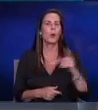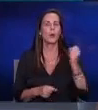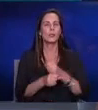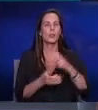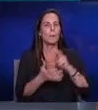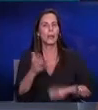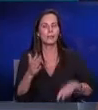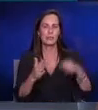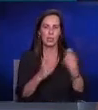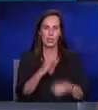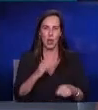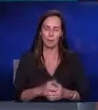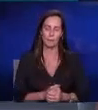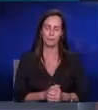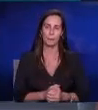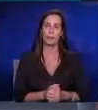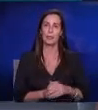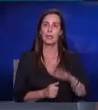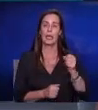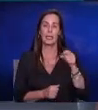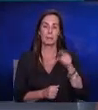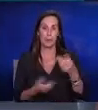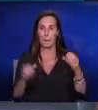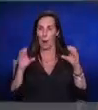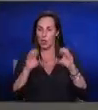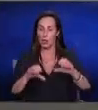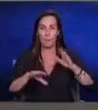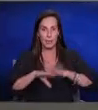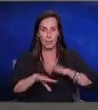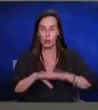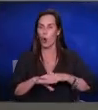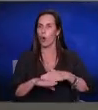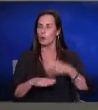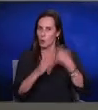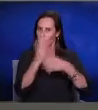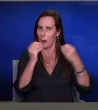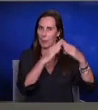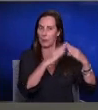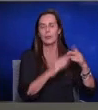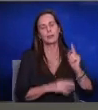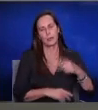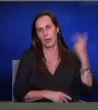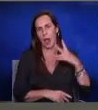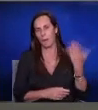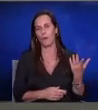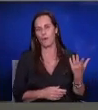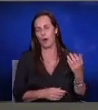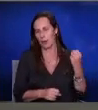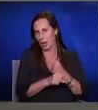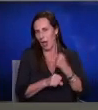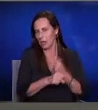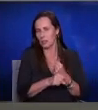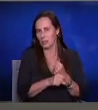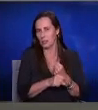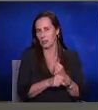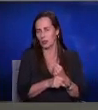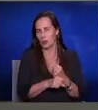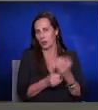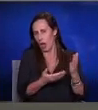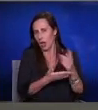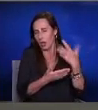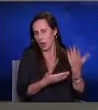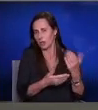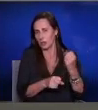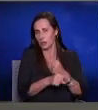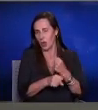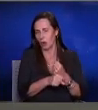אם מדובר במשקיעים שמשקיעים בהרבה מאוד דירות אז צריך כמובן למסות אותם בתור הכנסה רגילה, זאת אומרת